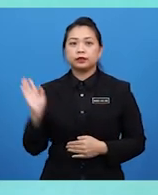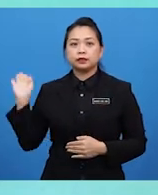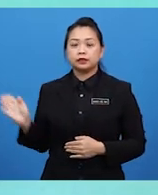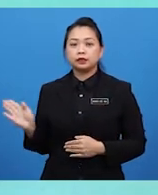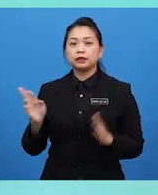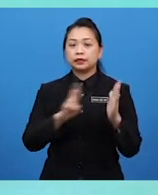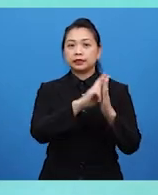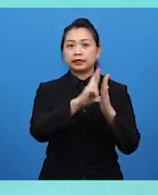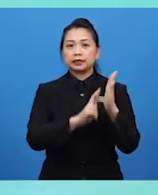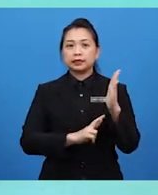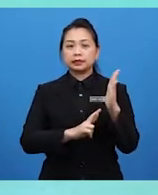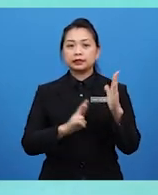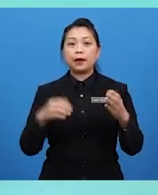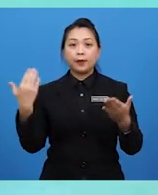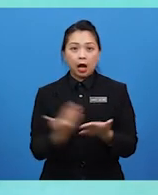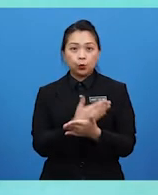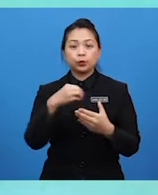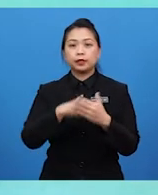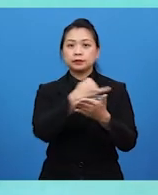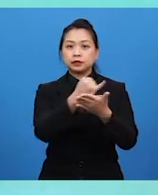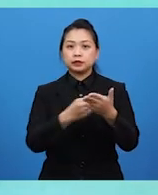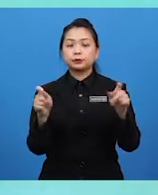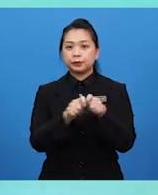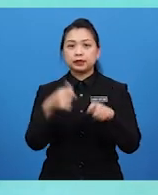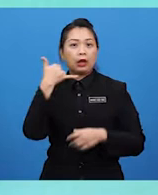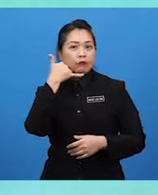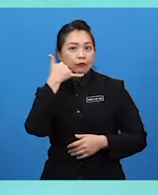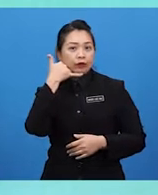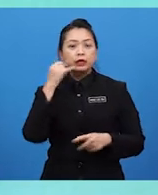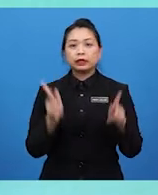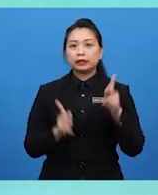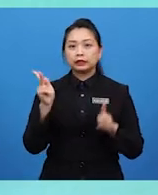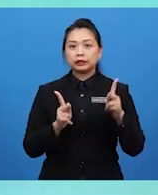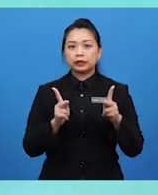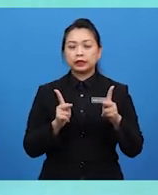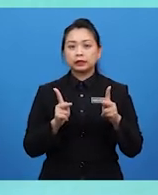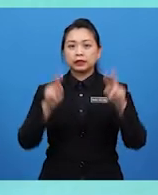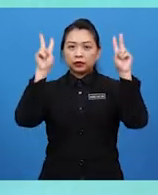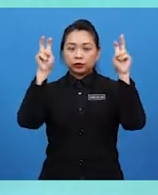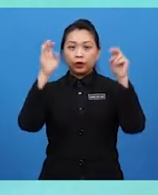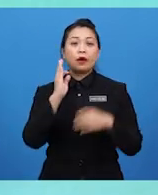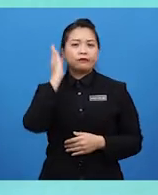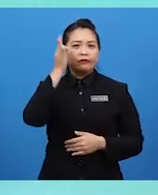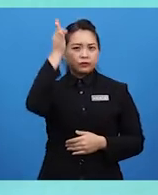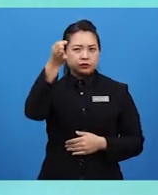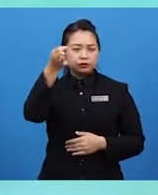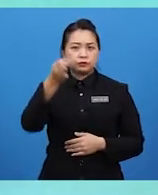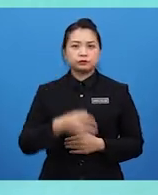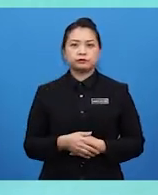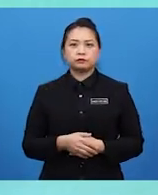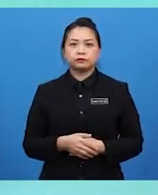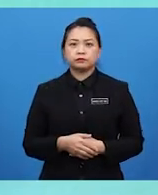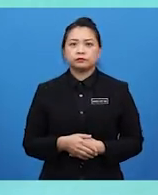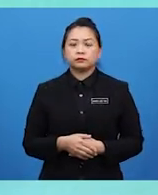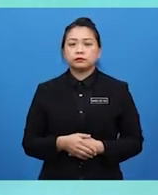adalah reka cipta yang baru dalam seni visual seperti telefon, kereta yang bertemakan futuristik dan idea